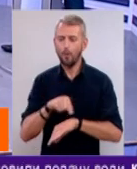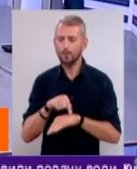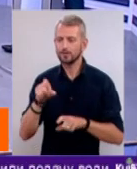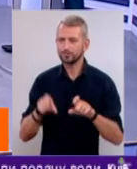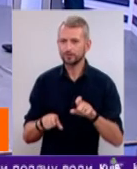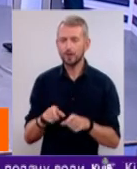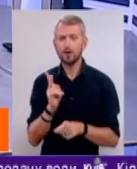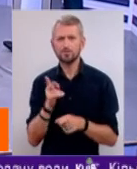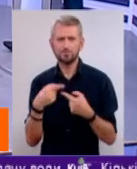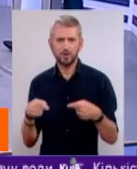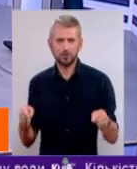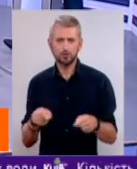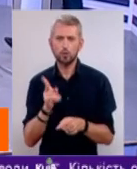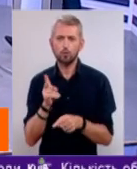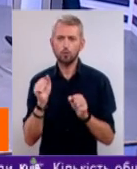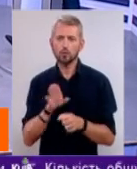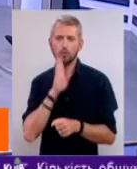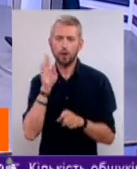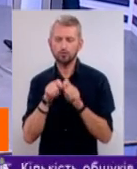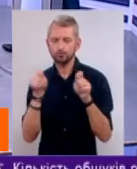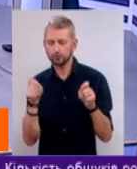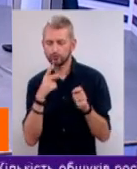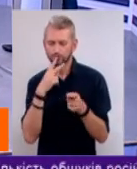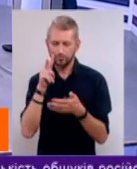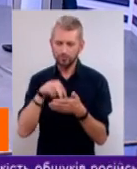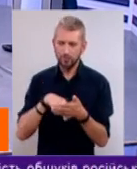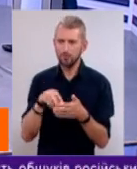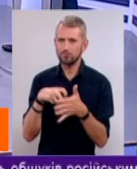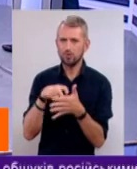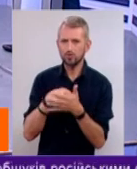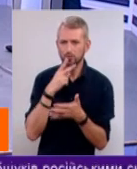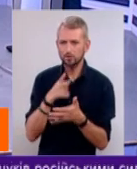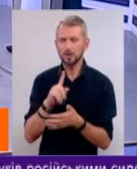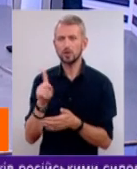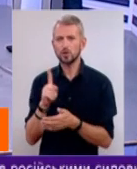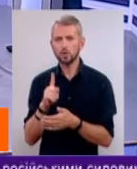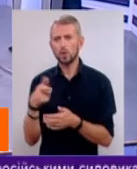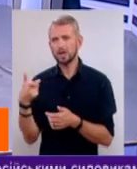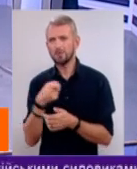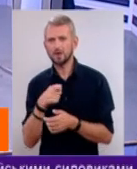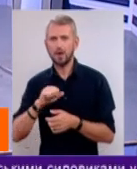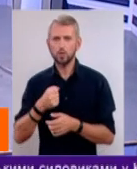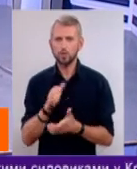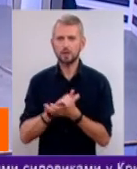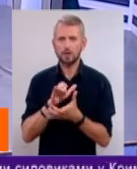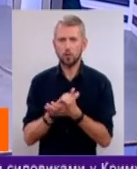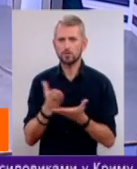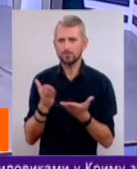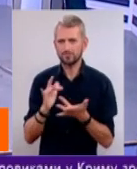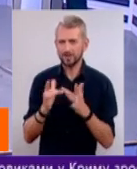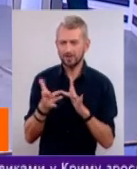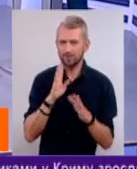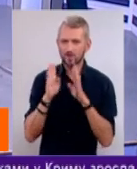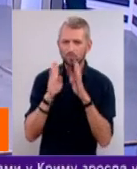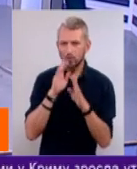Хтось, звичайно, може зайти вранці і ввечері перевірити почту, подивитися, що написали друзі, знайомі в тій чи іншій соціальній мережі. Хтось,